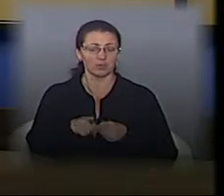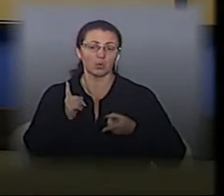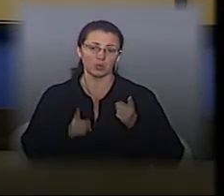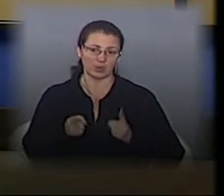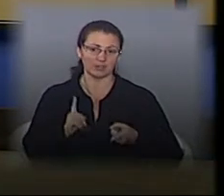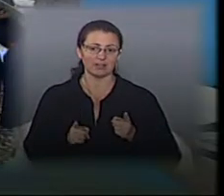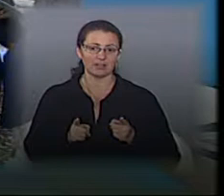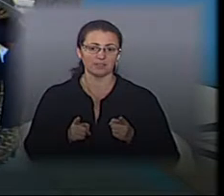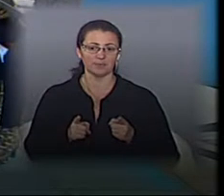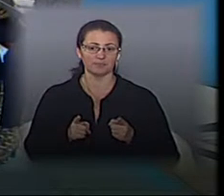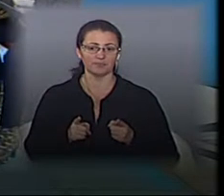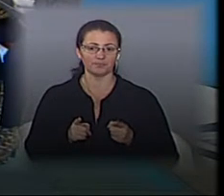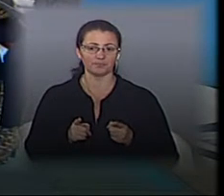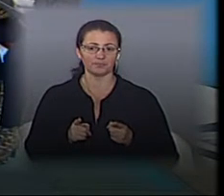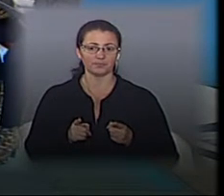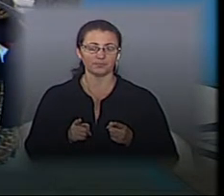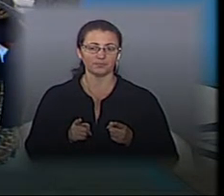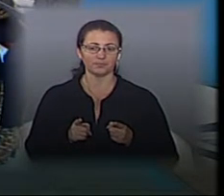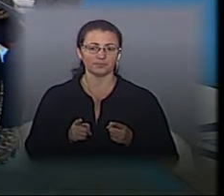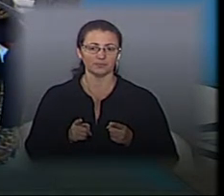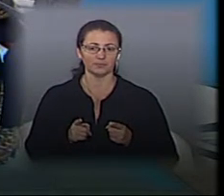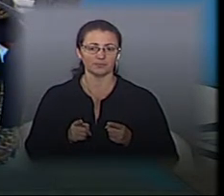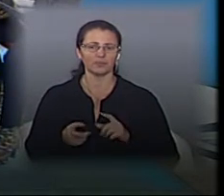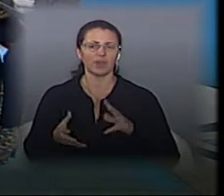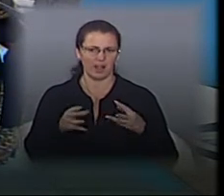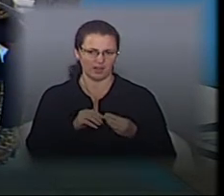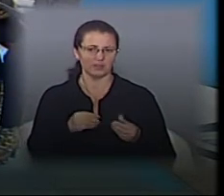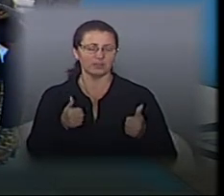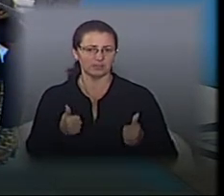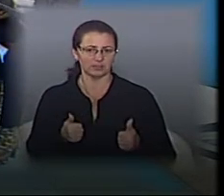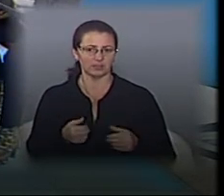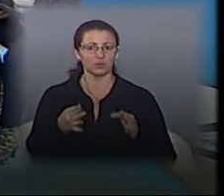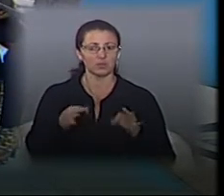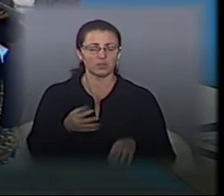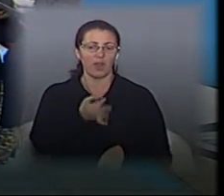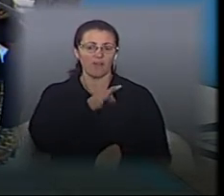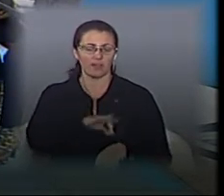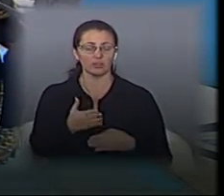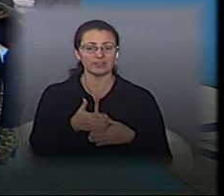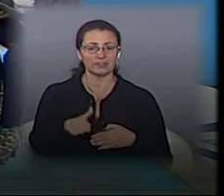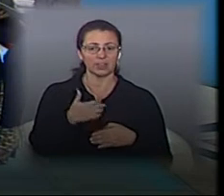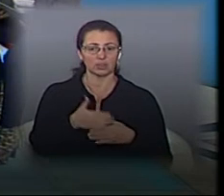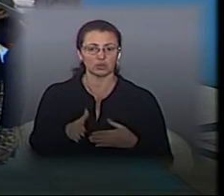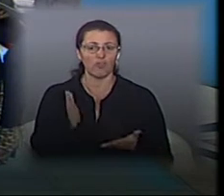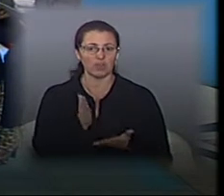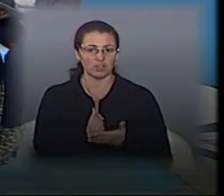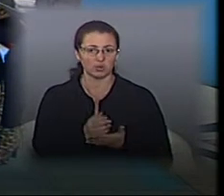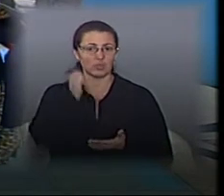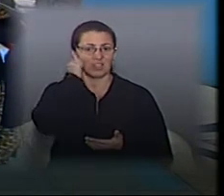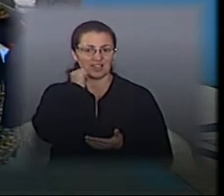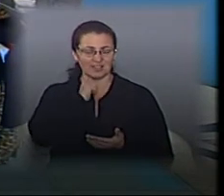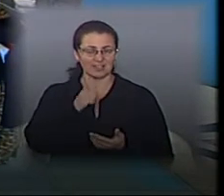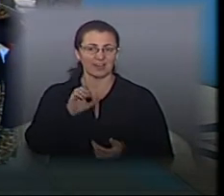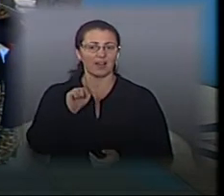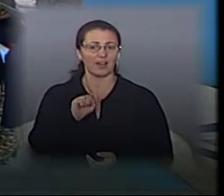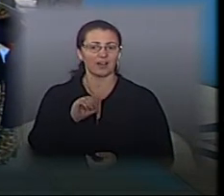скажімо, ефективна. Вона дозволяє використати частково існуючий старий асфальтобетон,